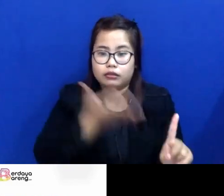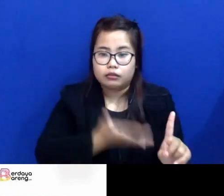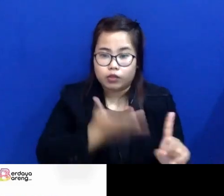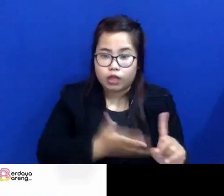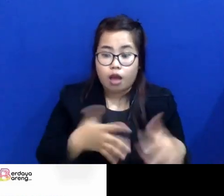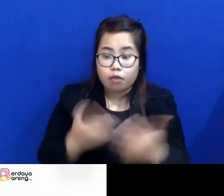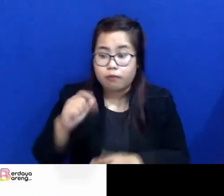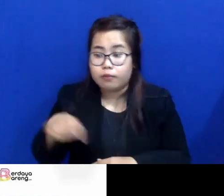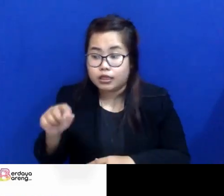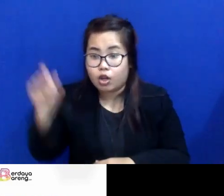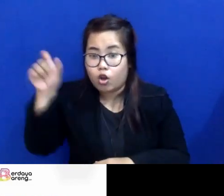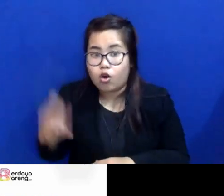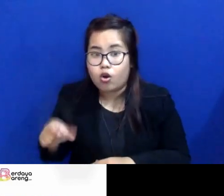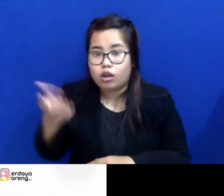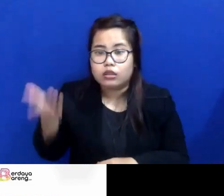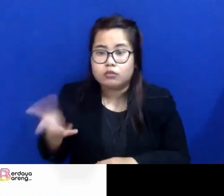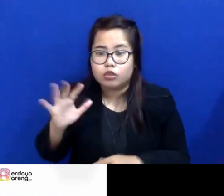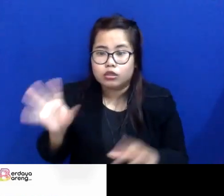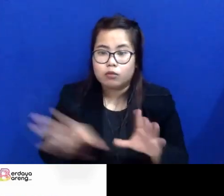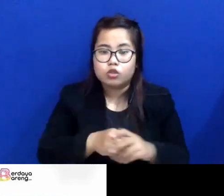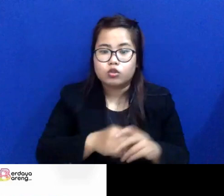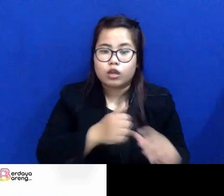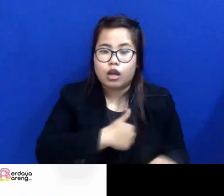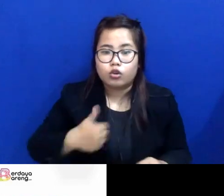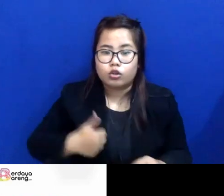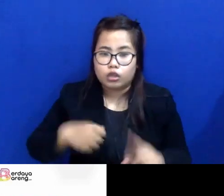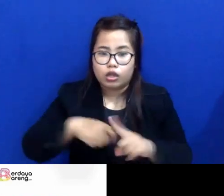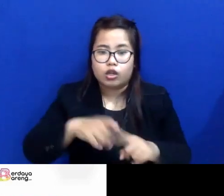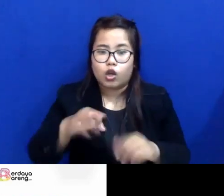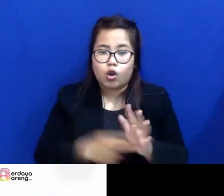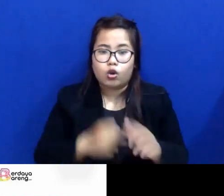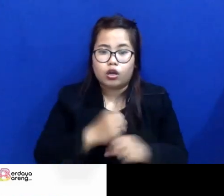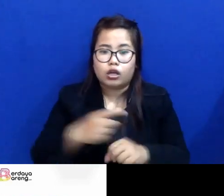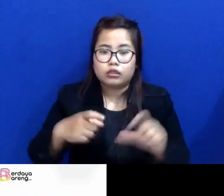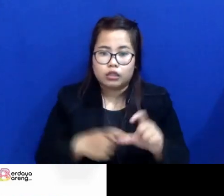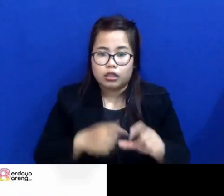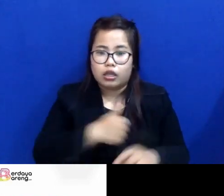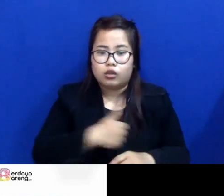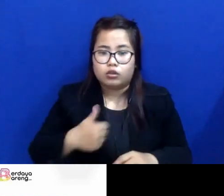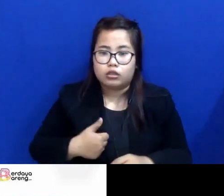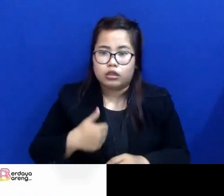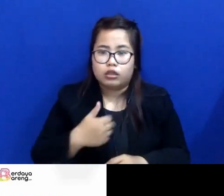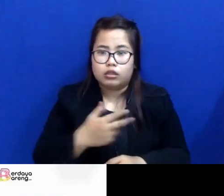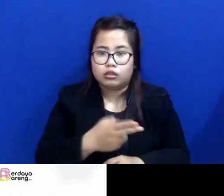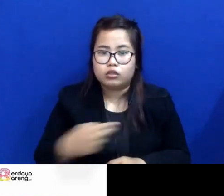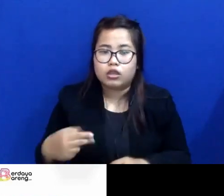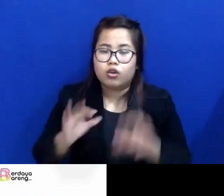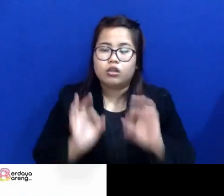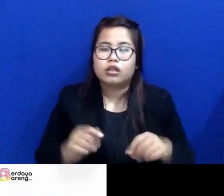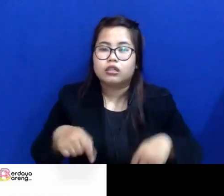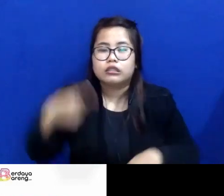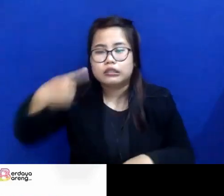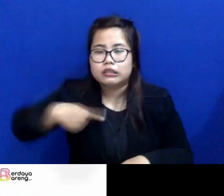tersebut adalah anggota Kongres Alpukat Indonesia. Jadi ini sangat sering kami alami Mbak